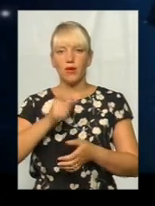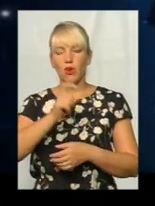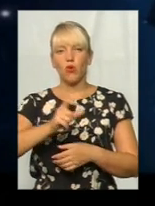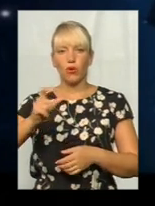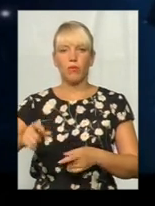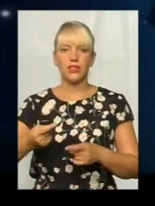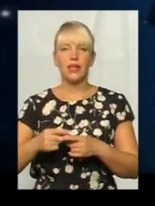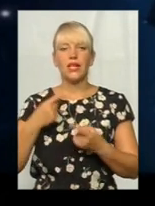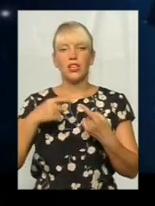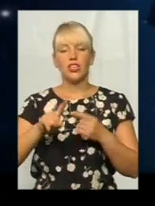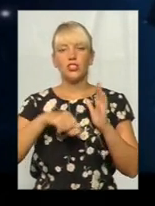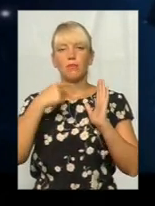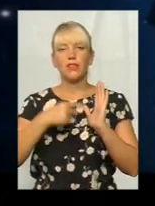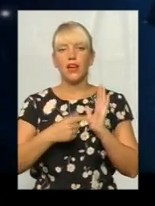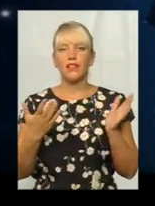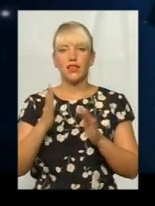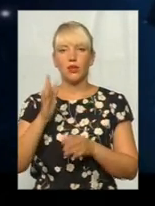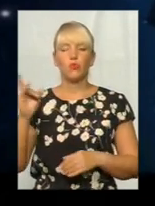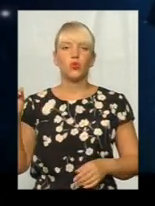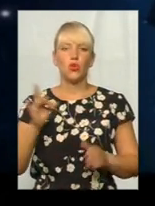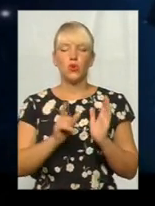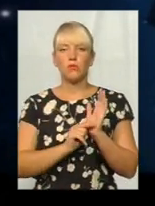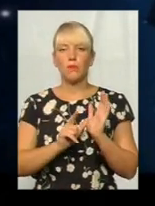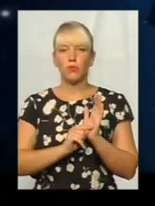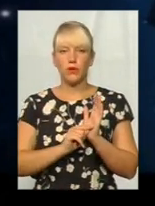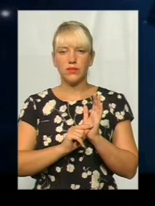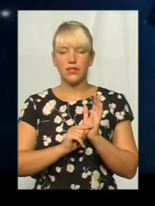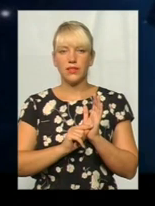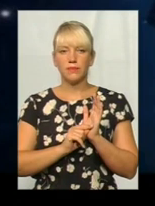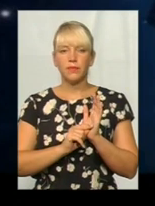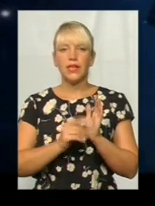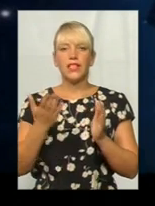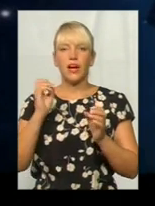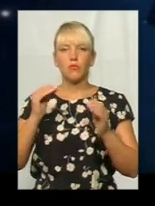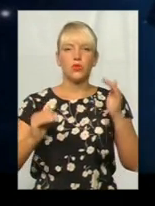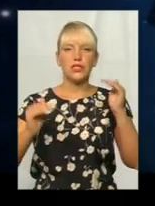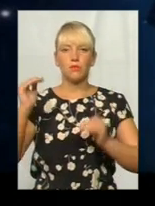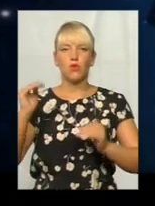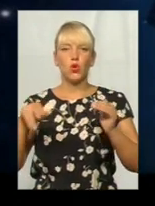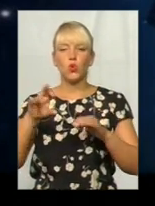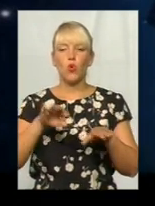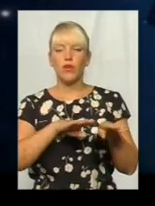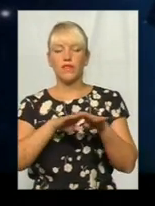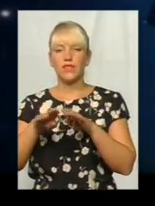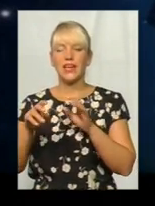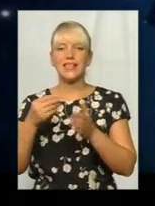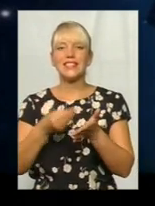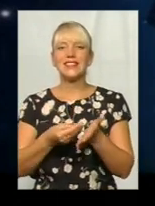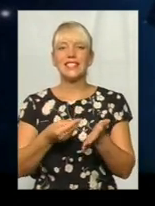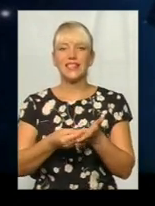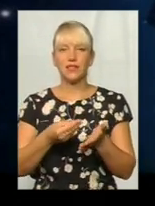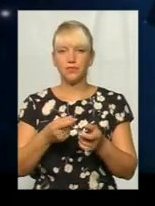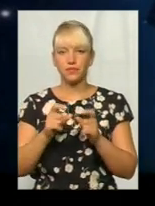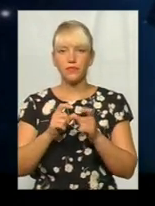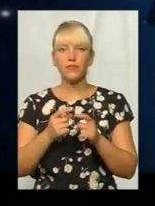цієї пенсії, як би вона буде співвідносити з рівнем цін. При однорівневій солідарній системі, яка